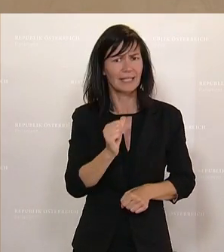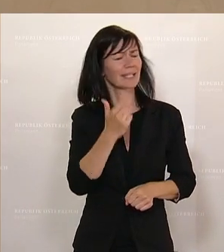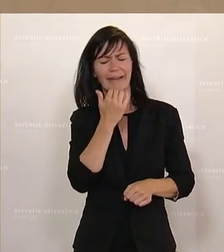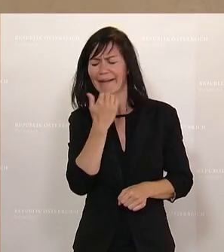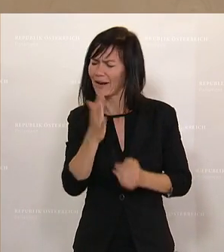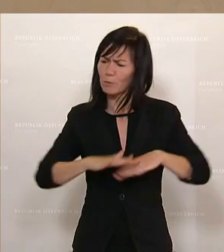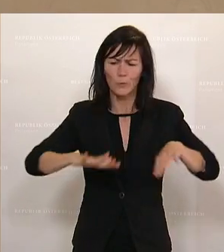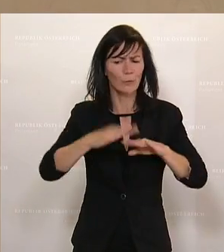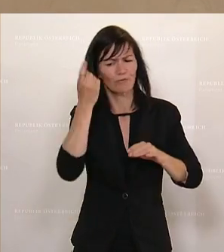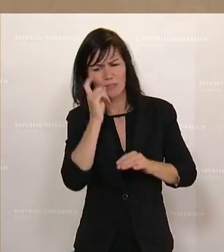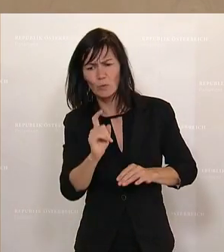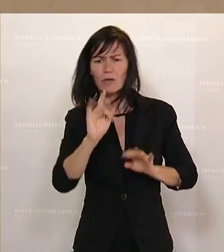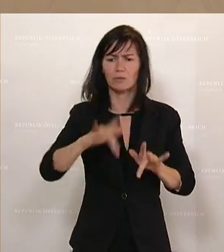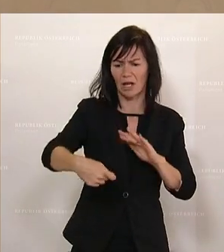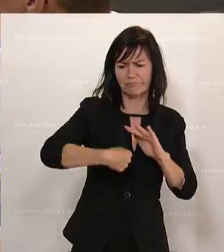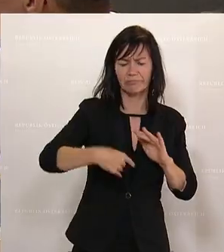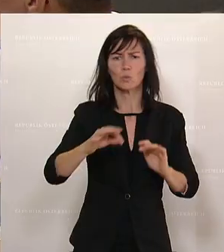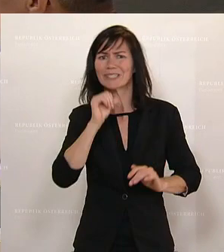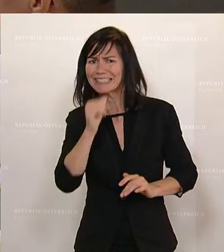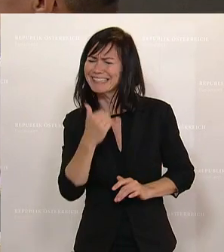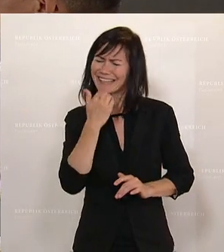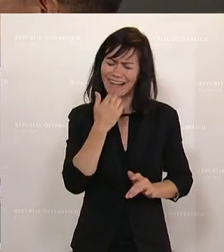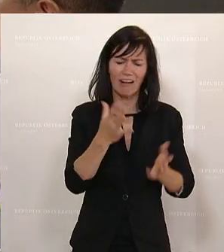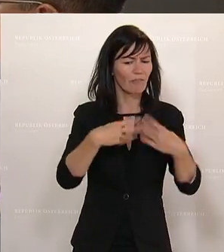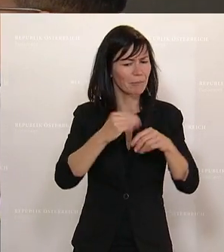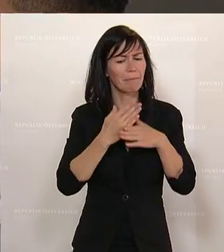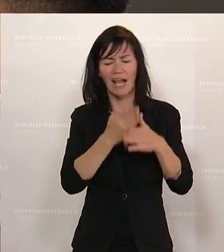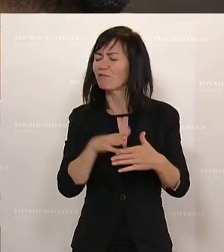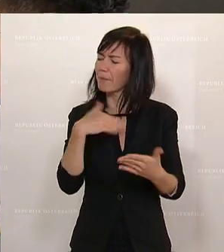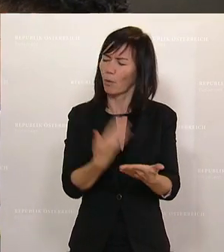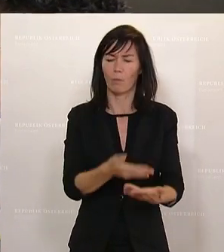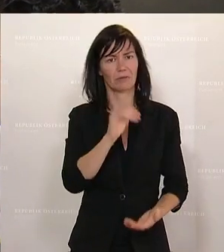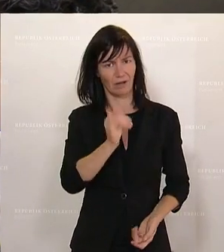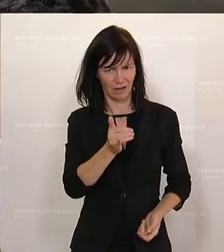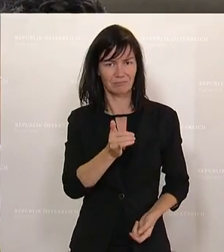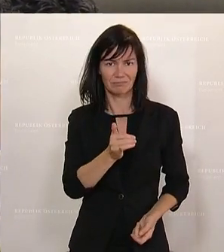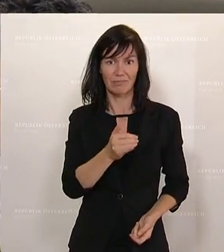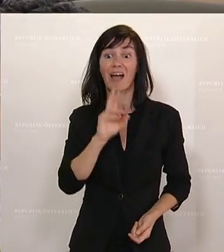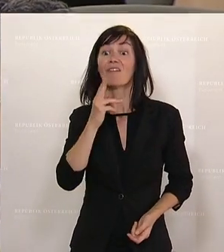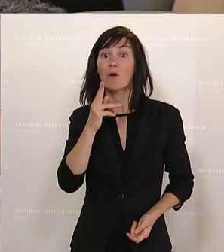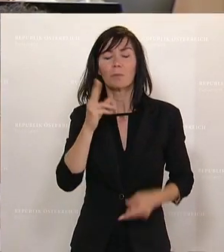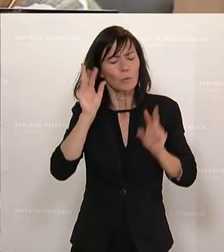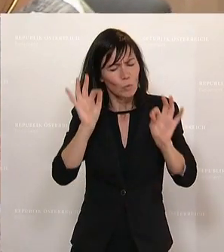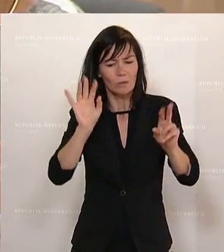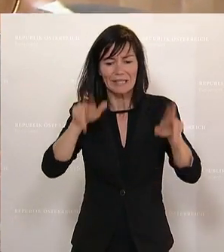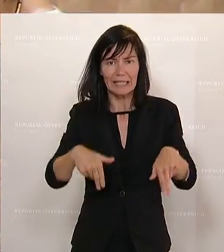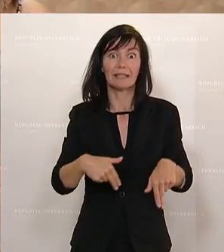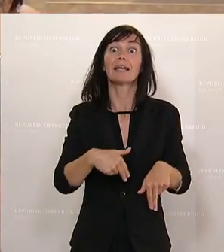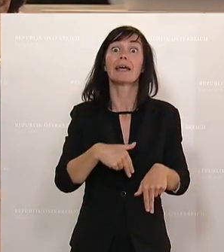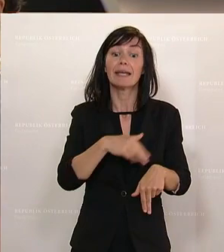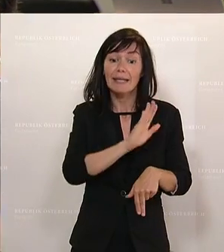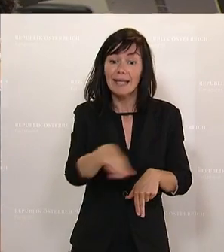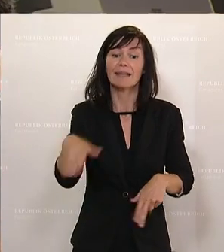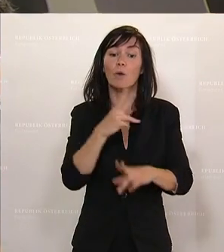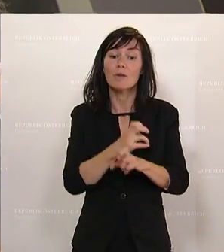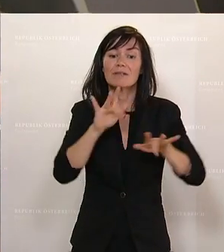in Grundversorgung sind oder nicht. Und das ist gut und richtig und wichtig so, denn es geht um Kinder in Österreich und